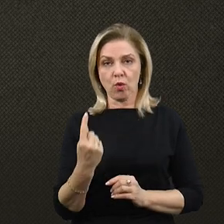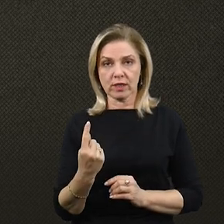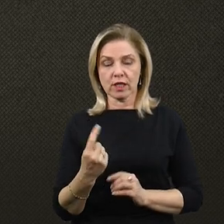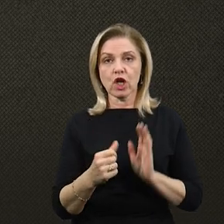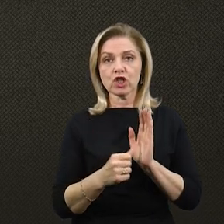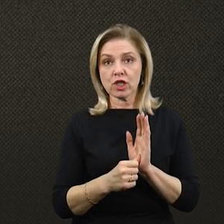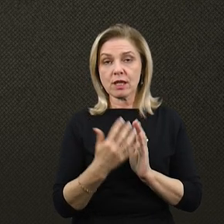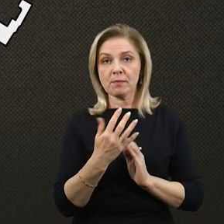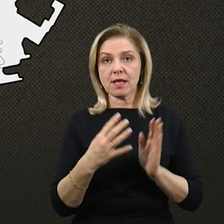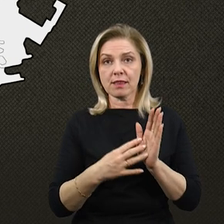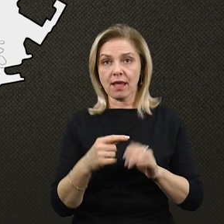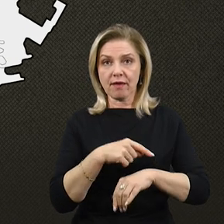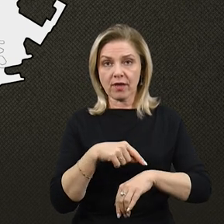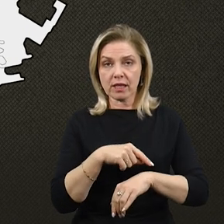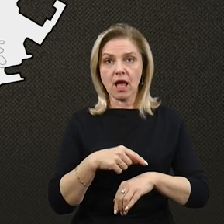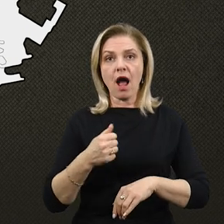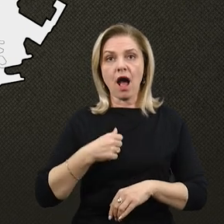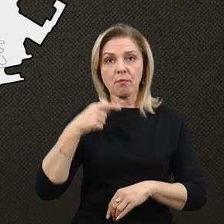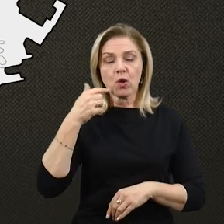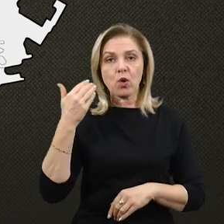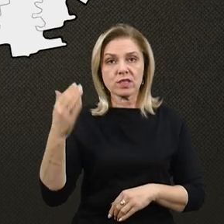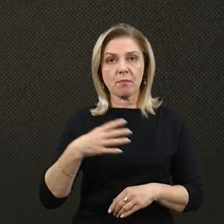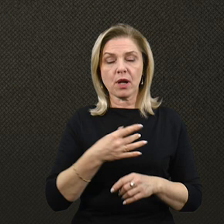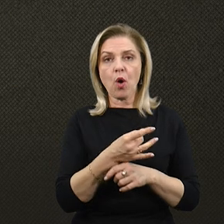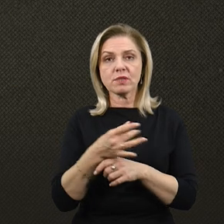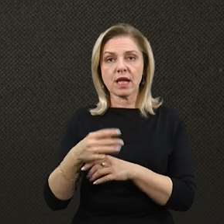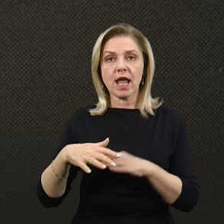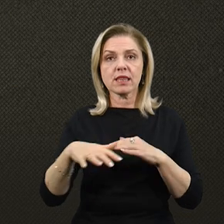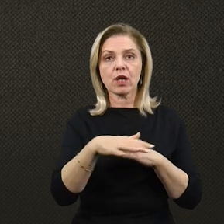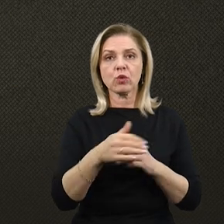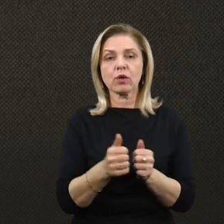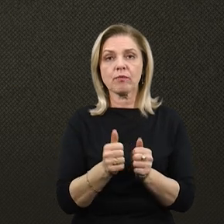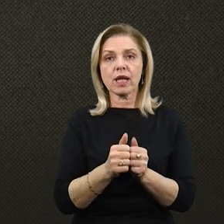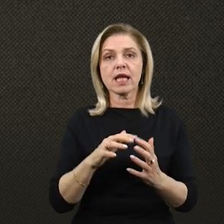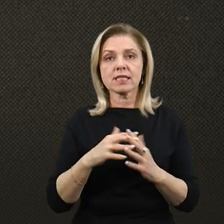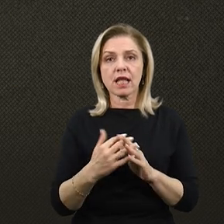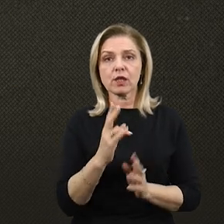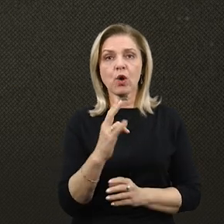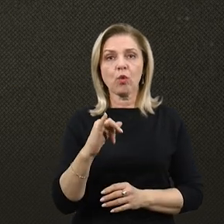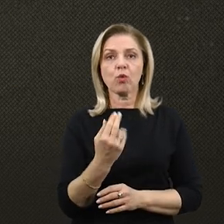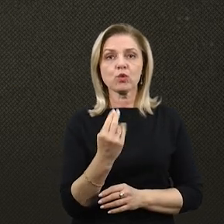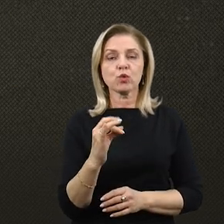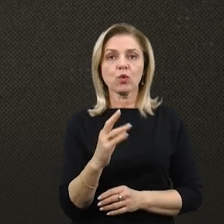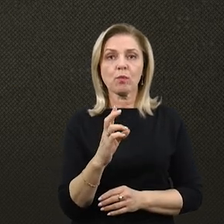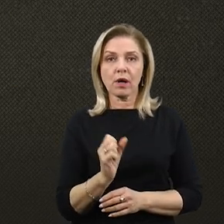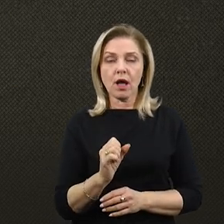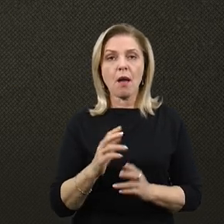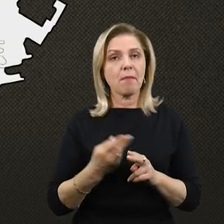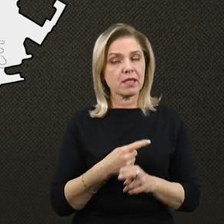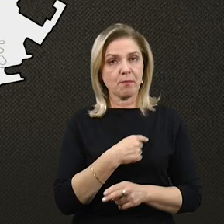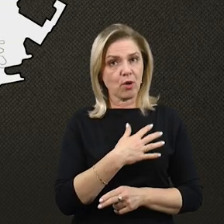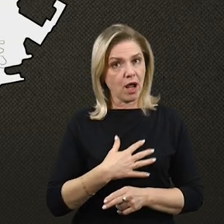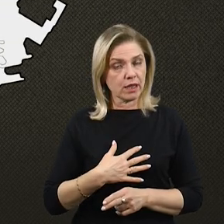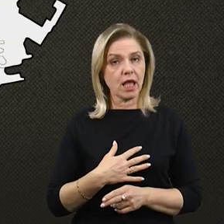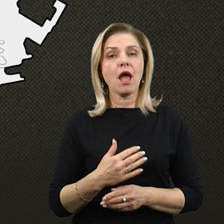армія Російської Федерації з артилерійською зброєю обстріляла територію поблизу населених пунктів Куцрубської громади. Без поранених. На арешті